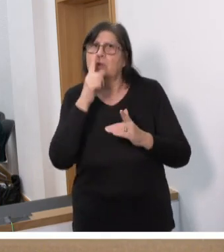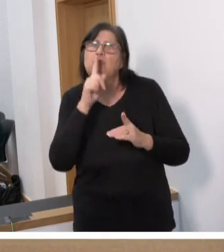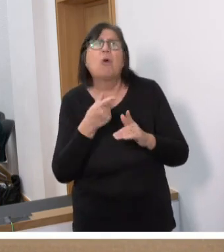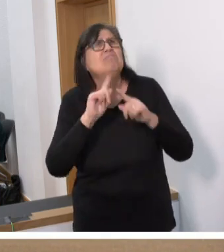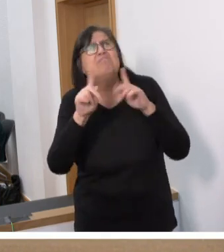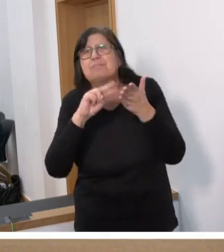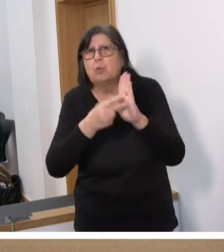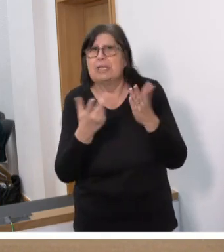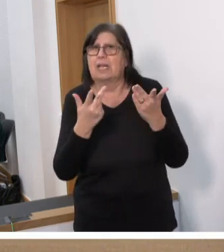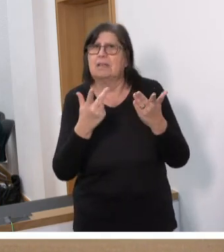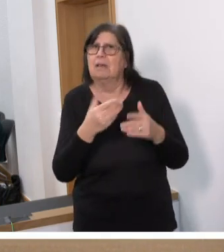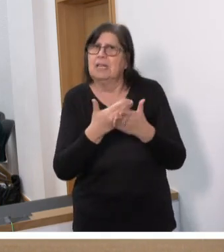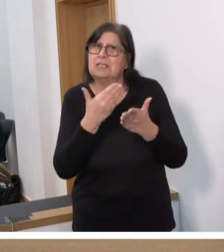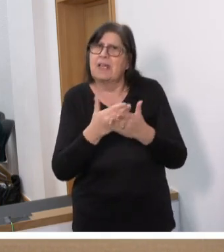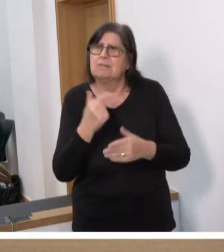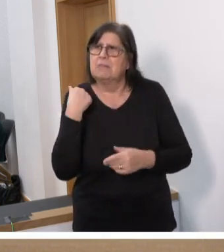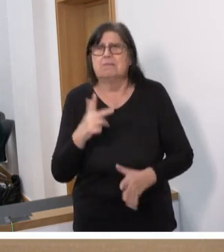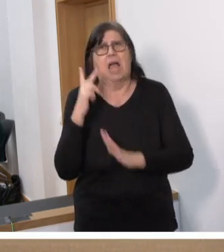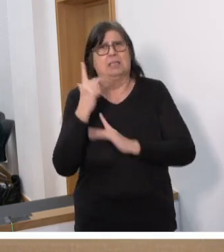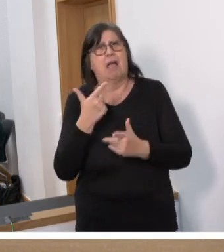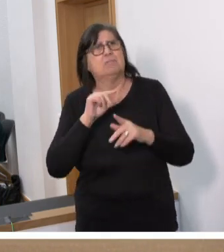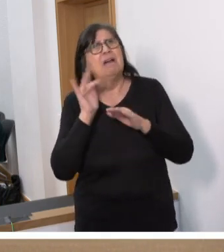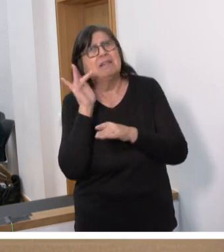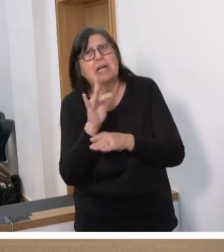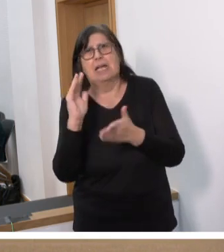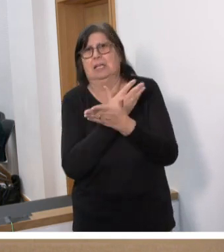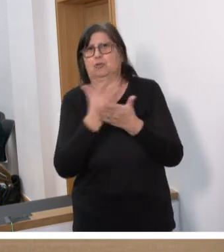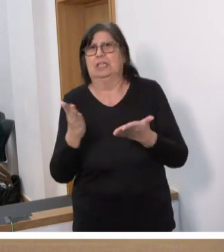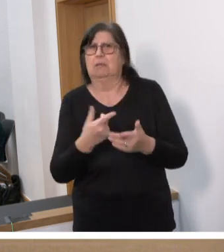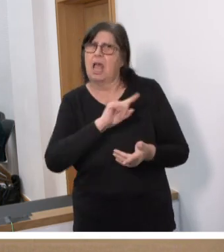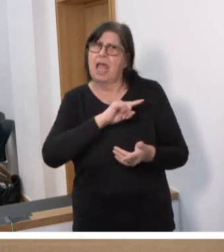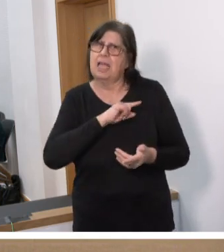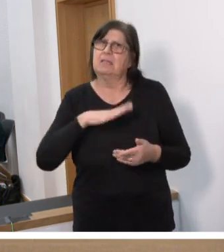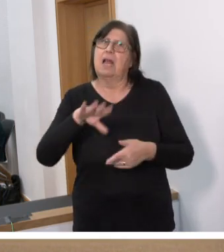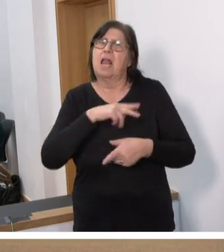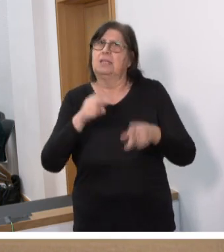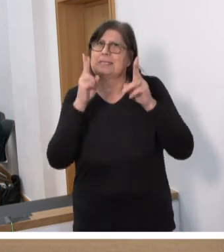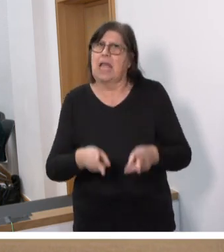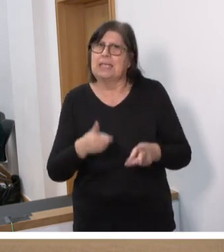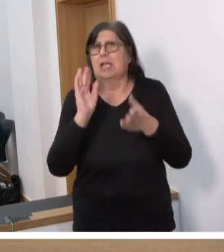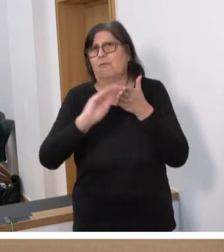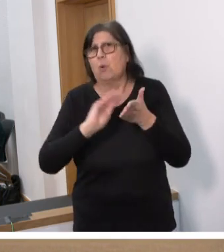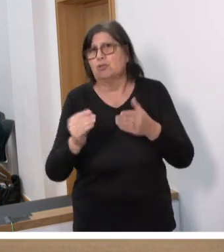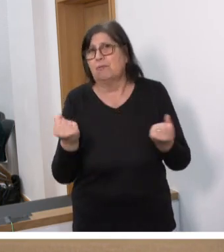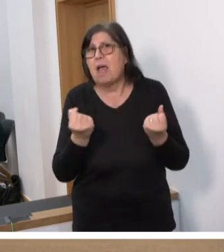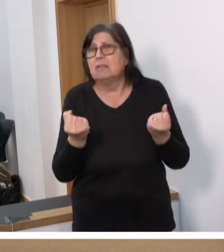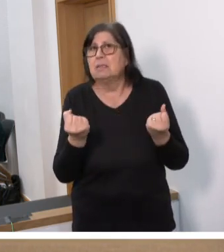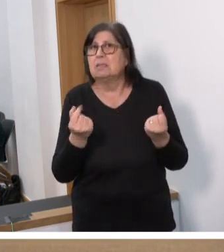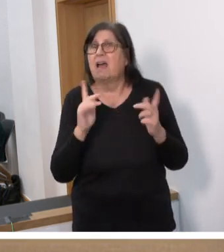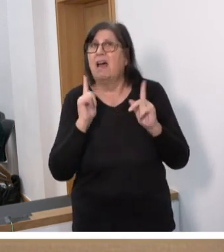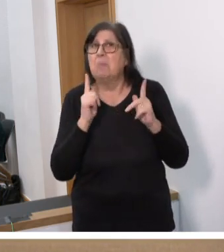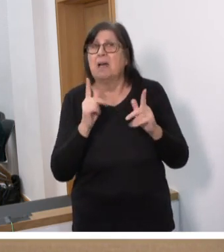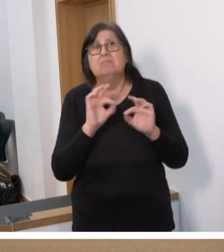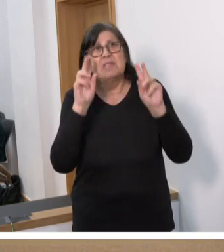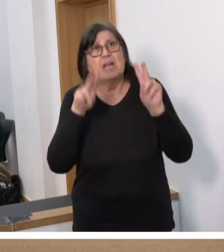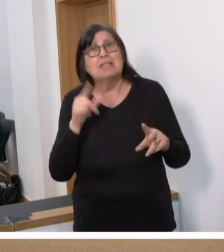in den vergangenen zwei Legislaturperioden dagegen entschieden, eine eigene landesrechtliche Vorschrift zu machen. Aber meine sehr verehrten Damen